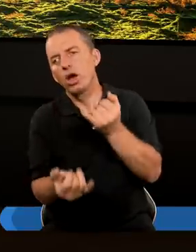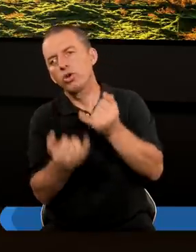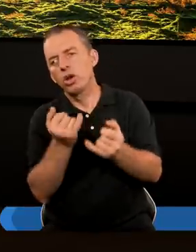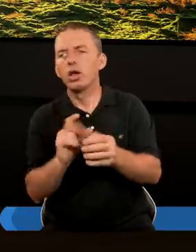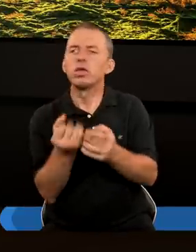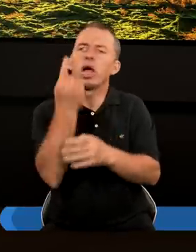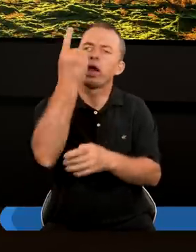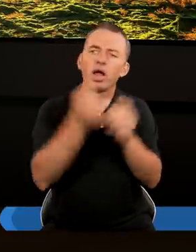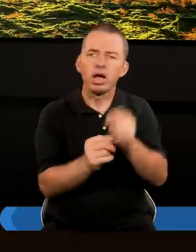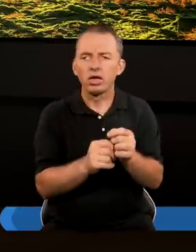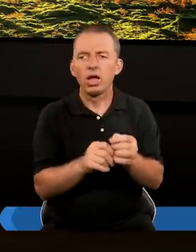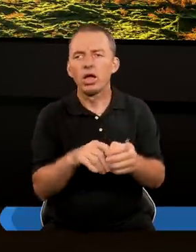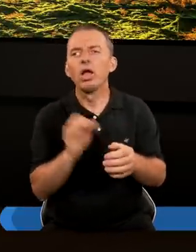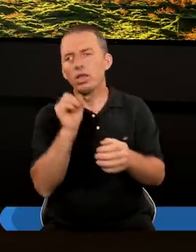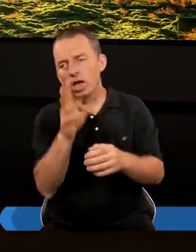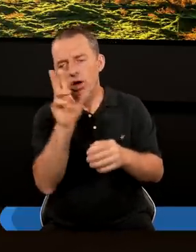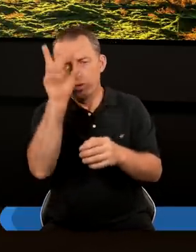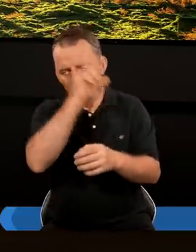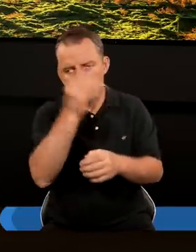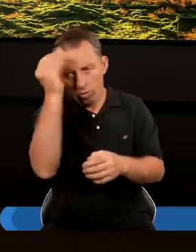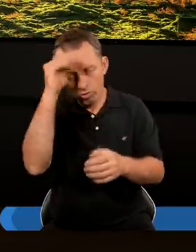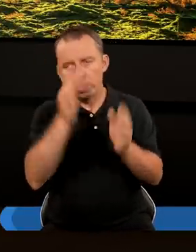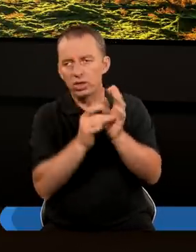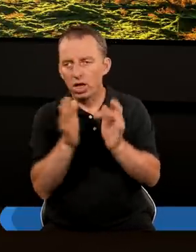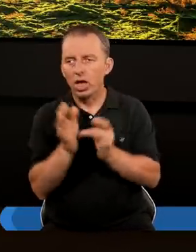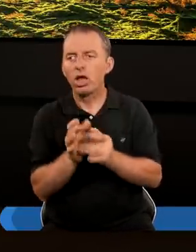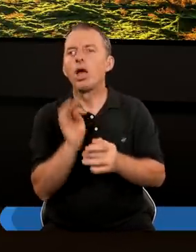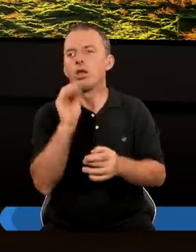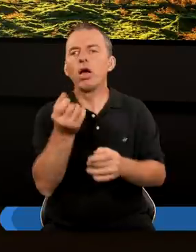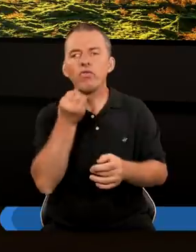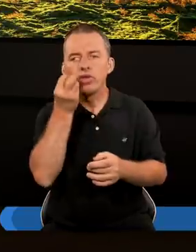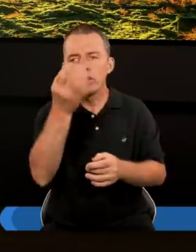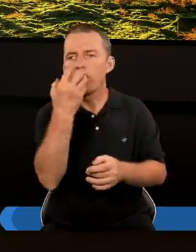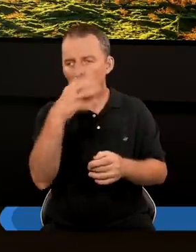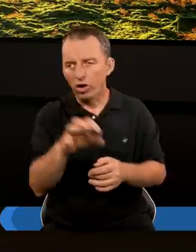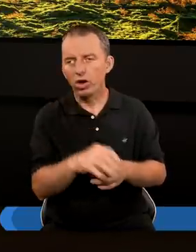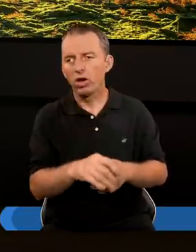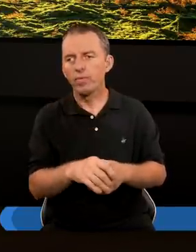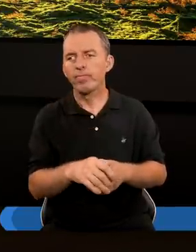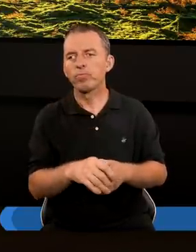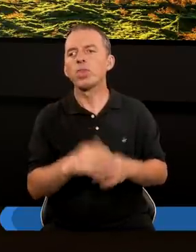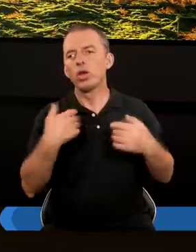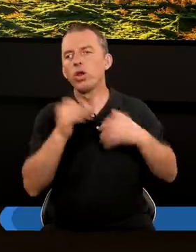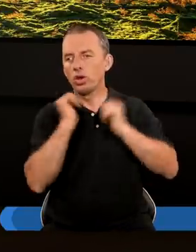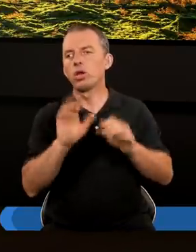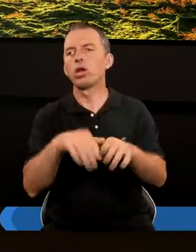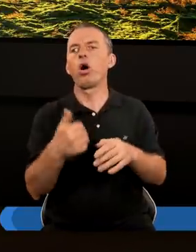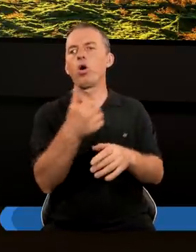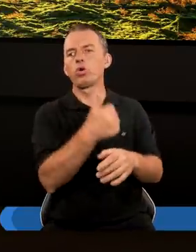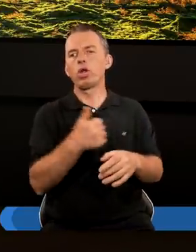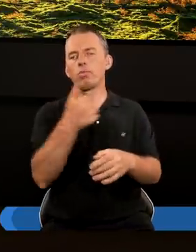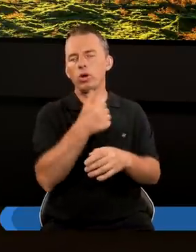Nieraz A chyba taka jest rzeczywistość Uczniów Pana Jezusa Takich wytrwałych i gorących Że czują się nieco